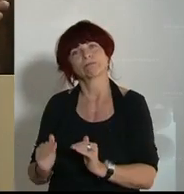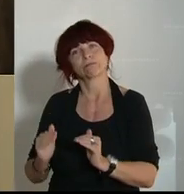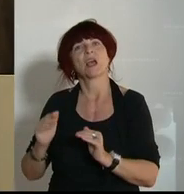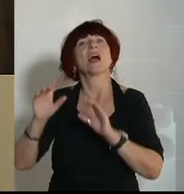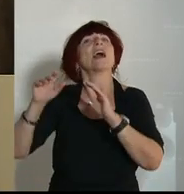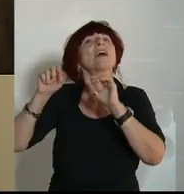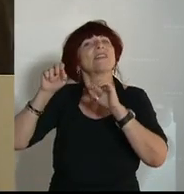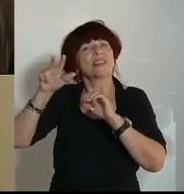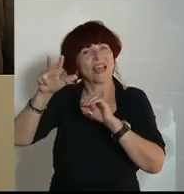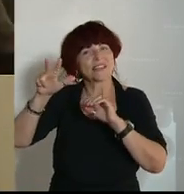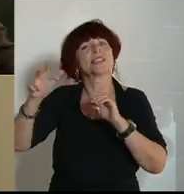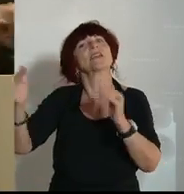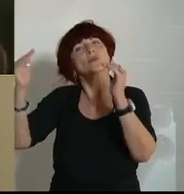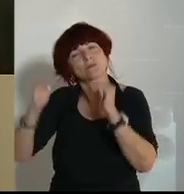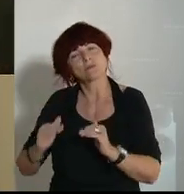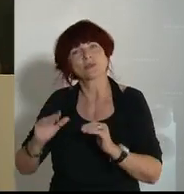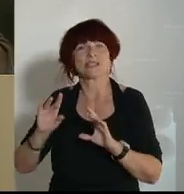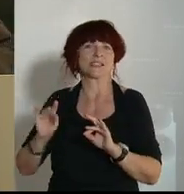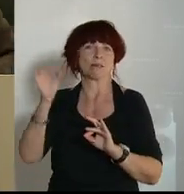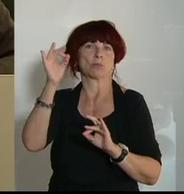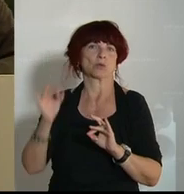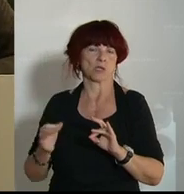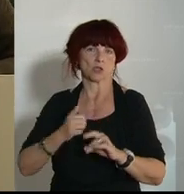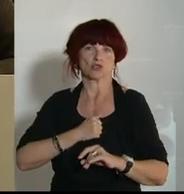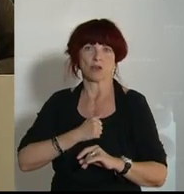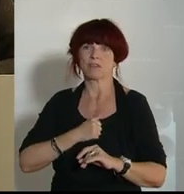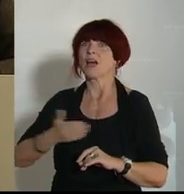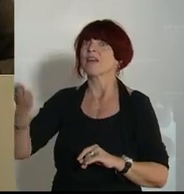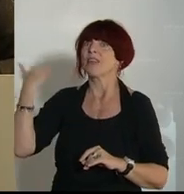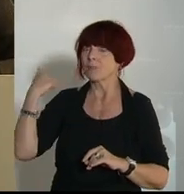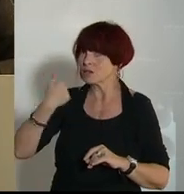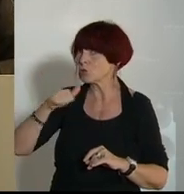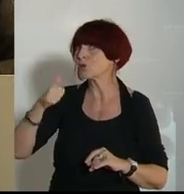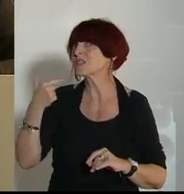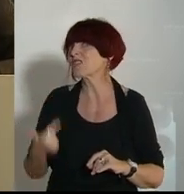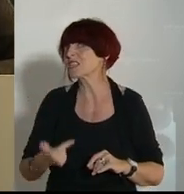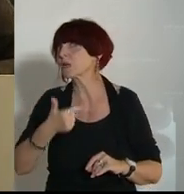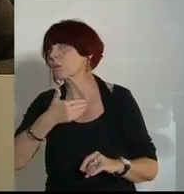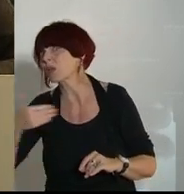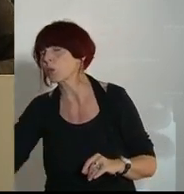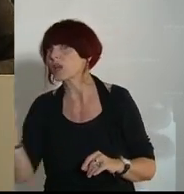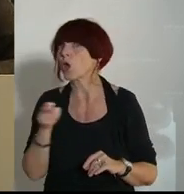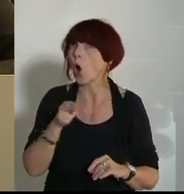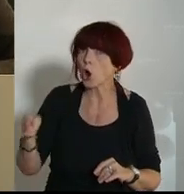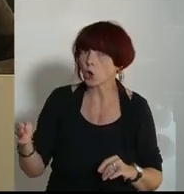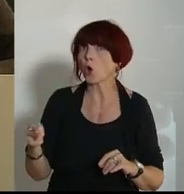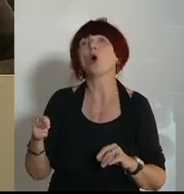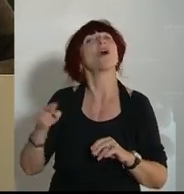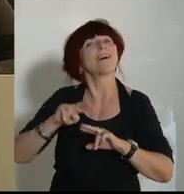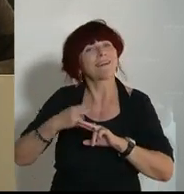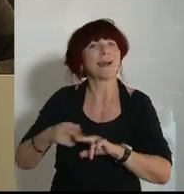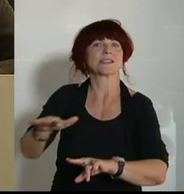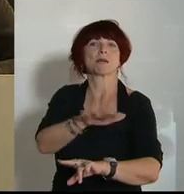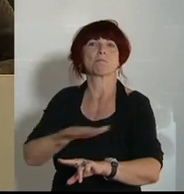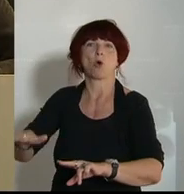Das waren immerhin 120 Millionen Euro, die sich damals die Branche, auch wieder vom kleinen Vermieter bis zum Hotelier, sparen konnte.